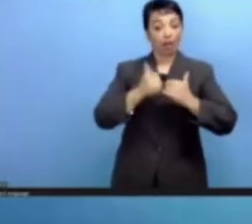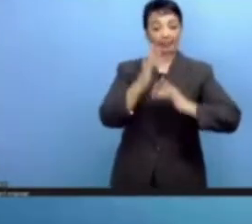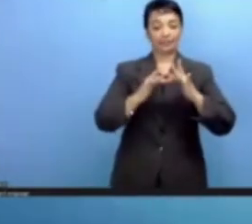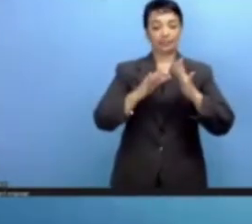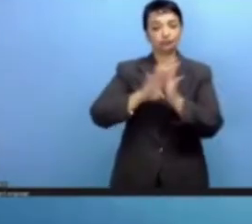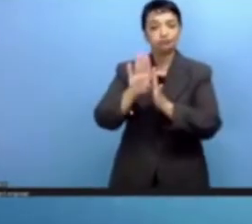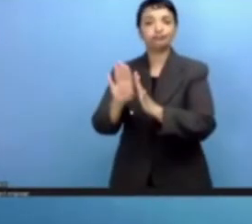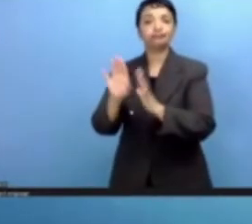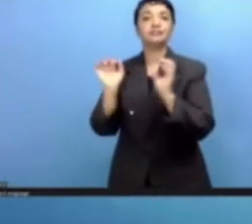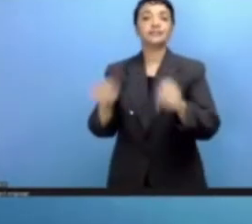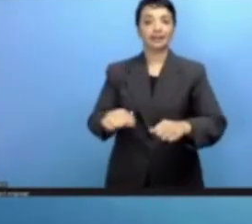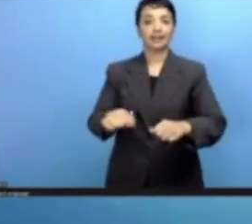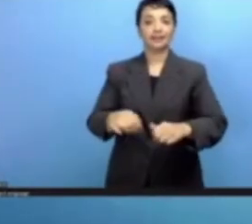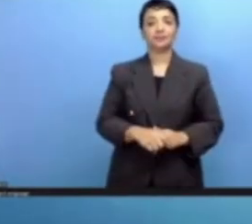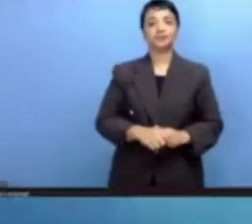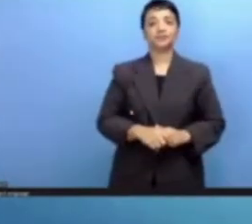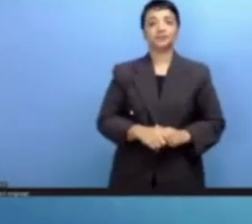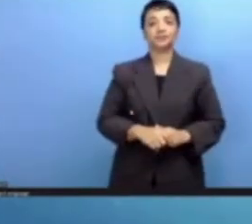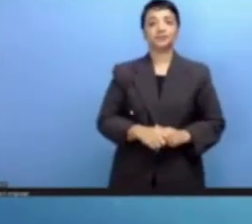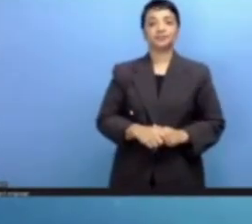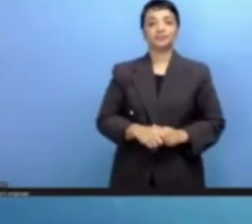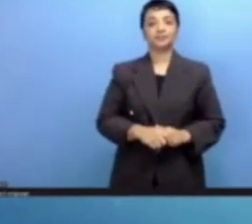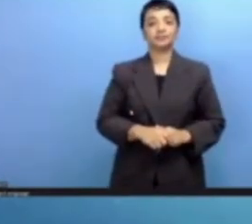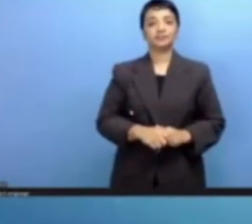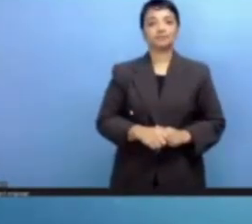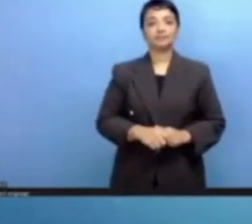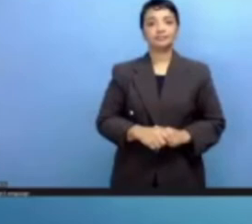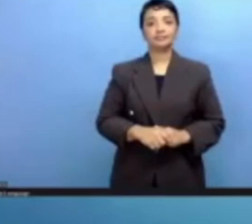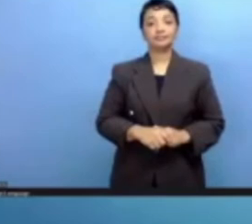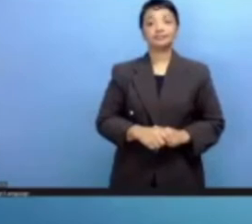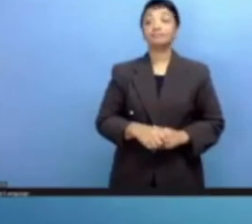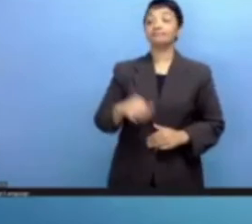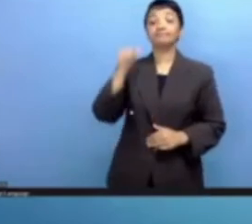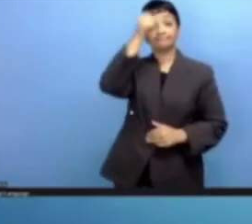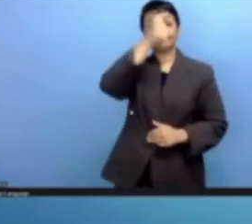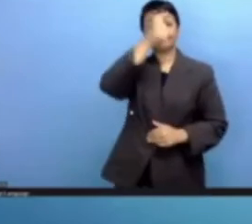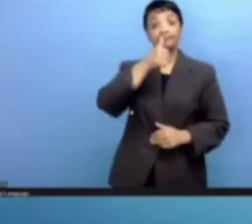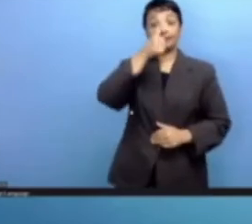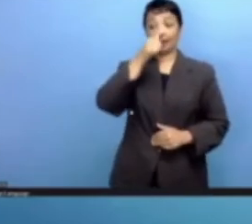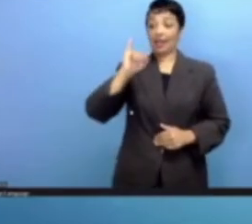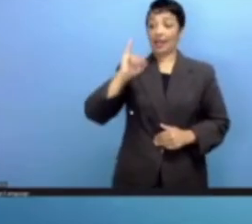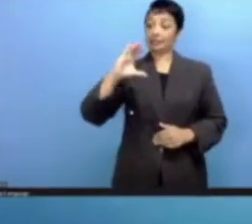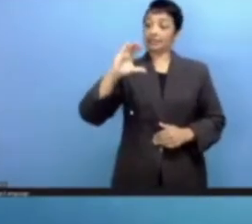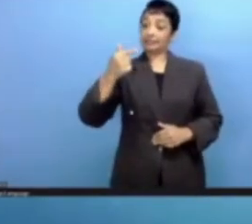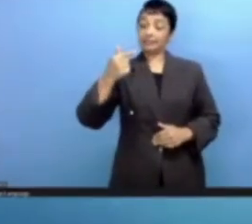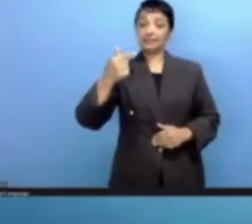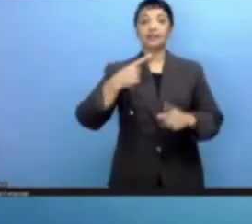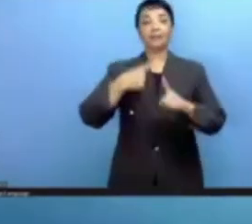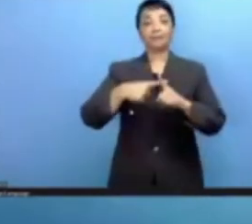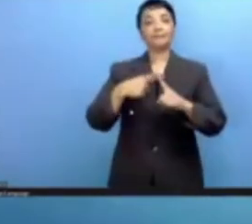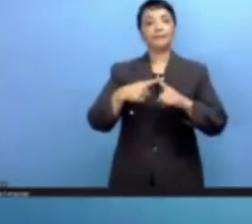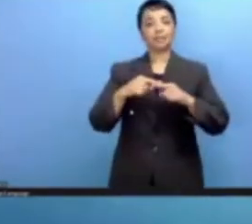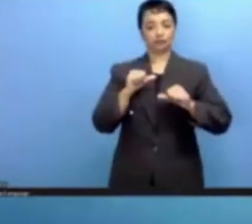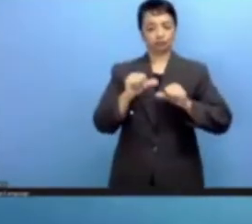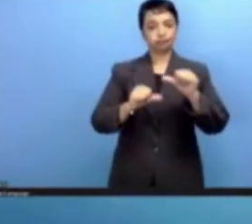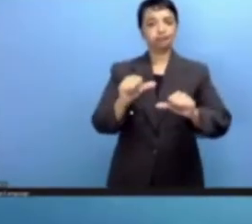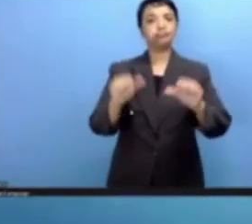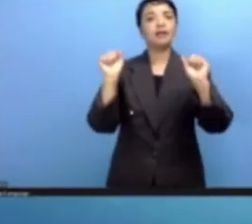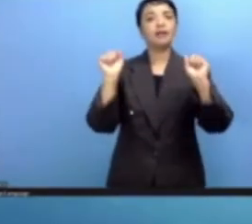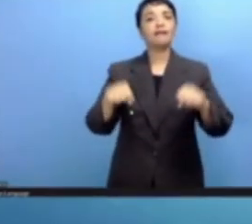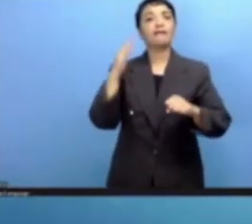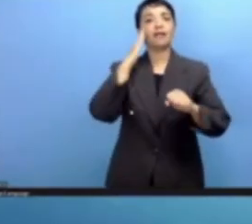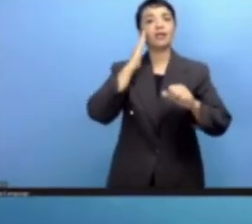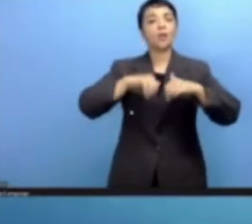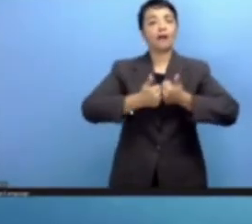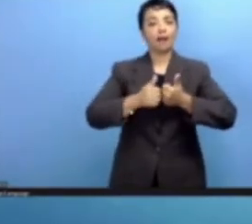التعميم التكنولوجيا المعلومات وهنا يلعب الانترنت دورا أساسيا أصحاب